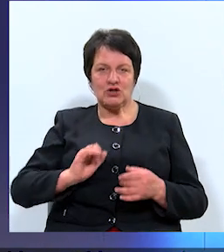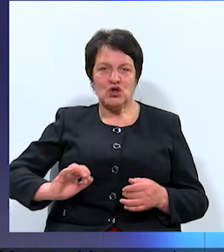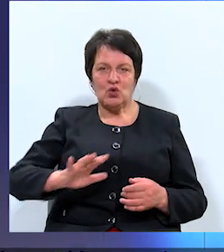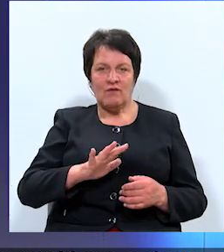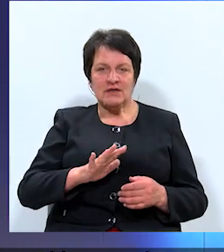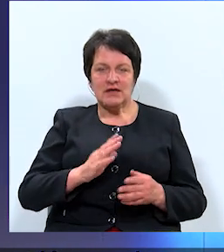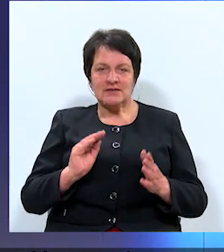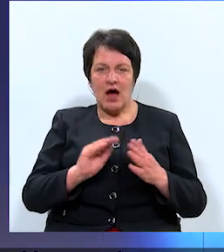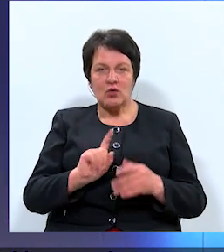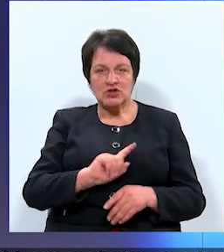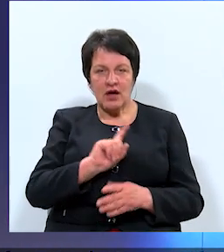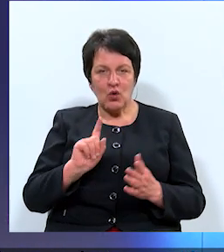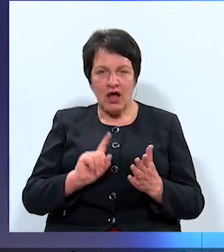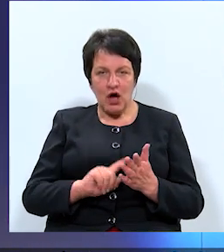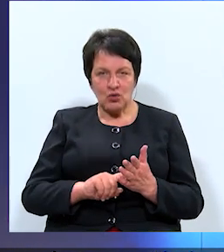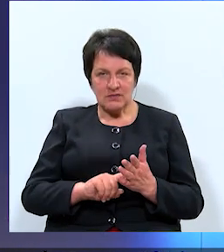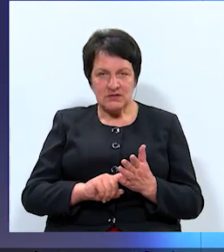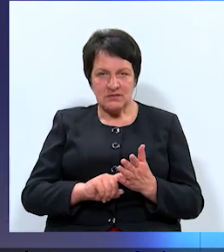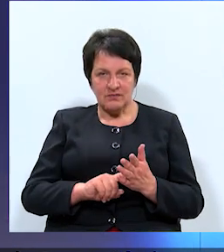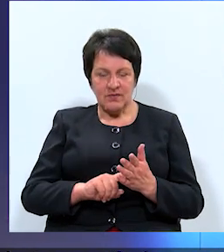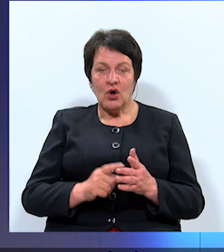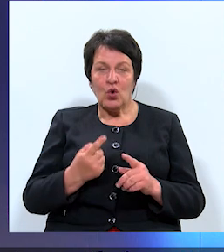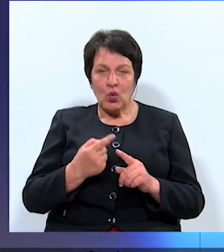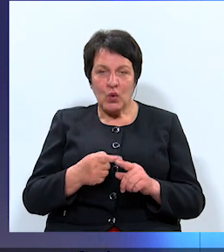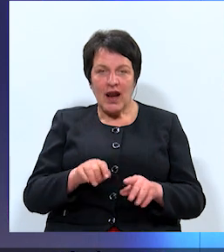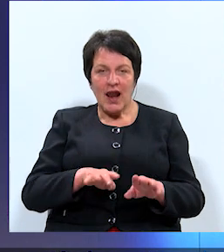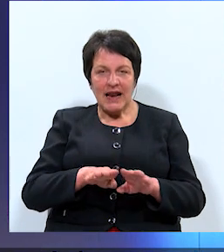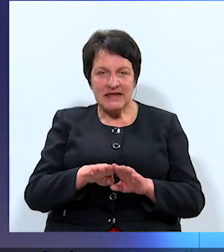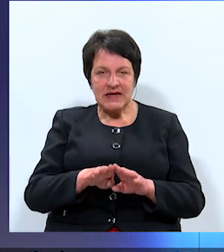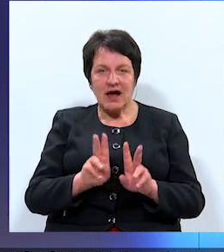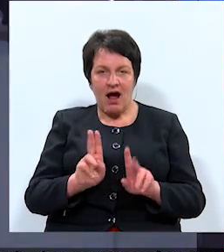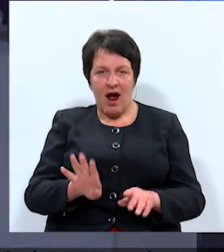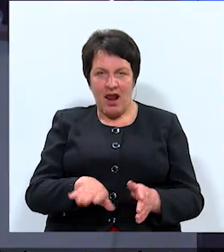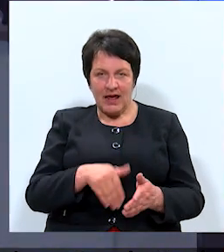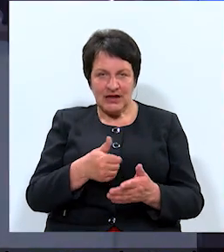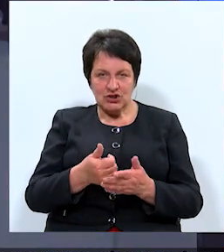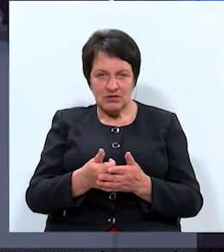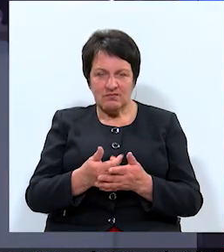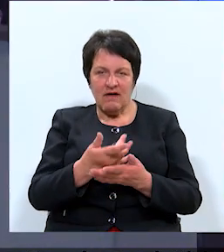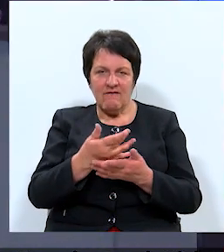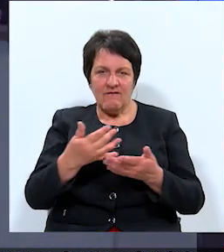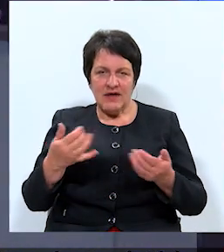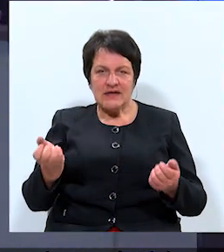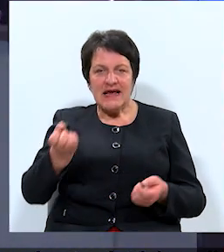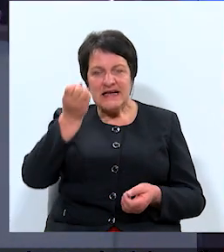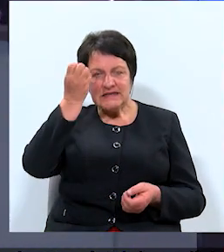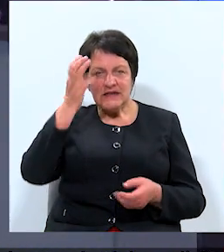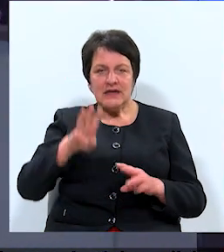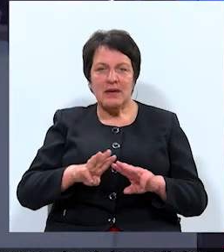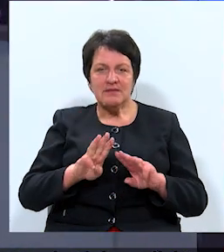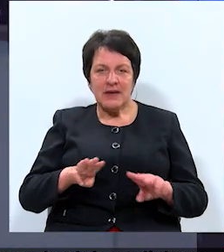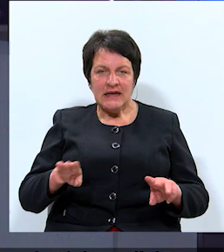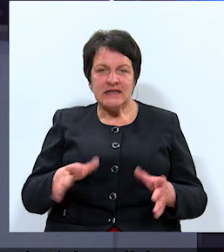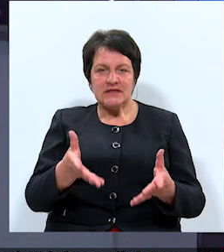skarošs jautājums. Un līdzīgi, kā līdz šim virkni izglītības ministries